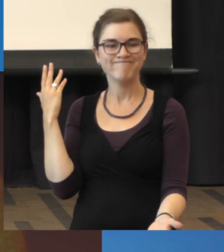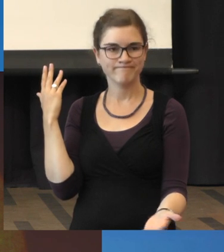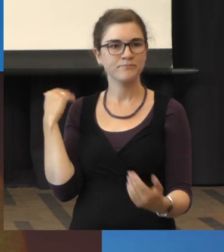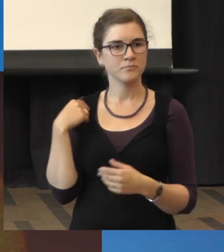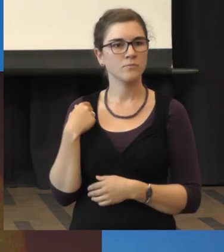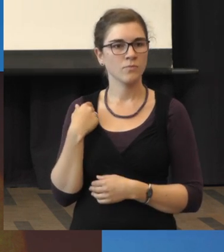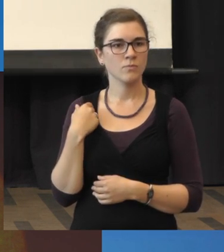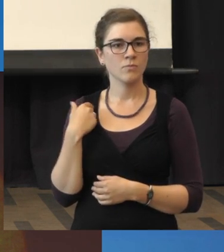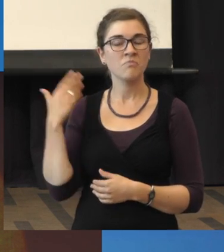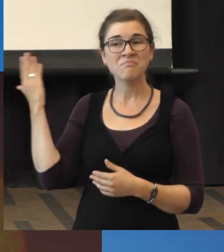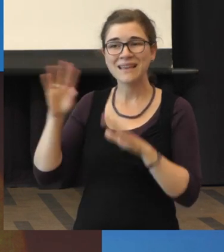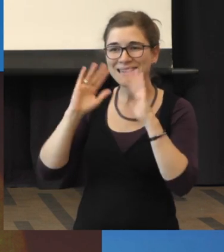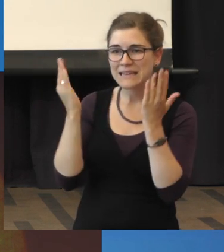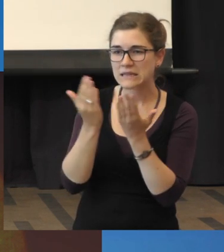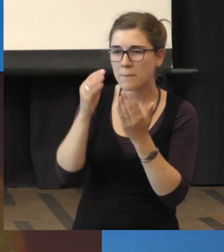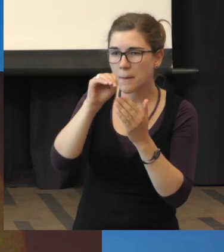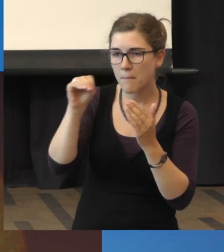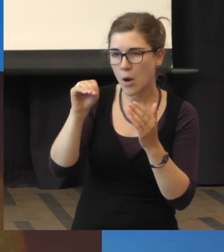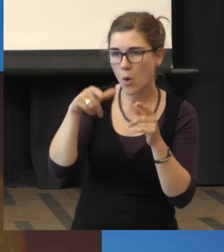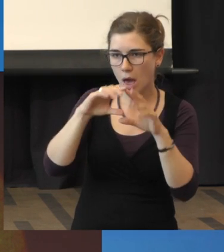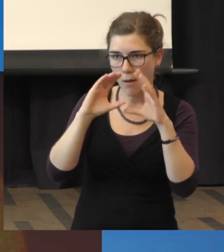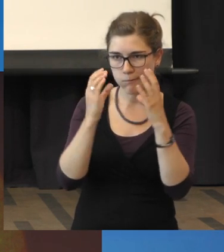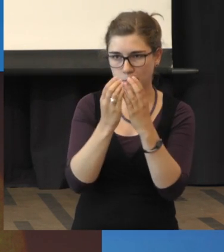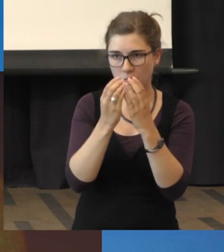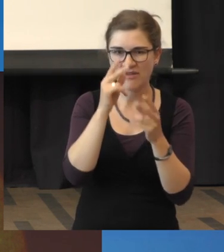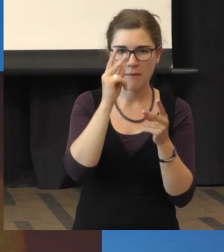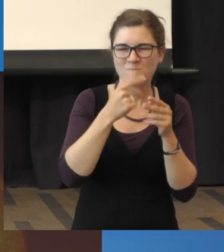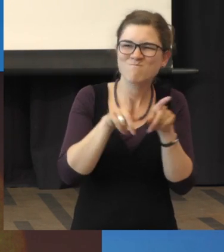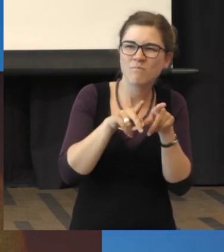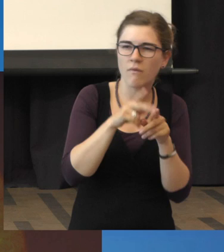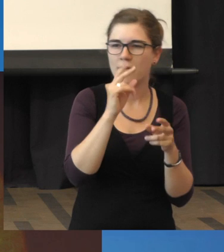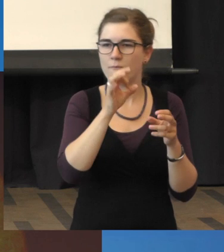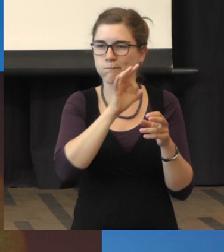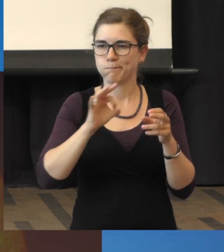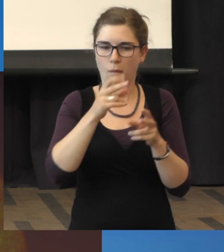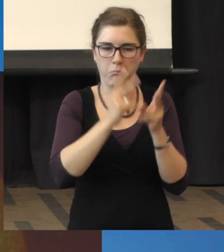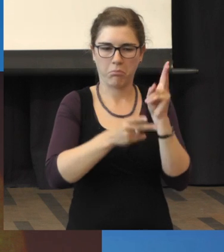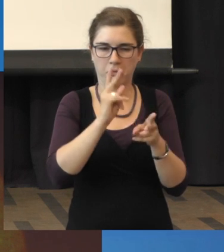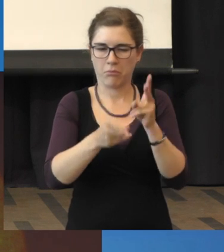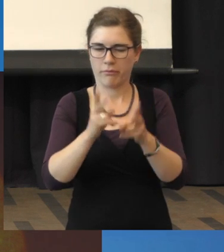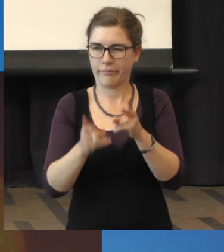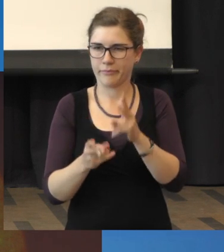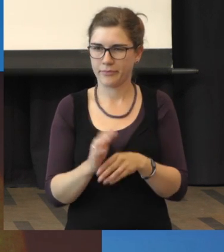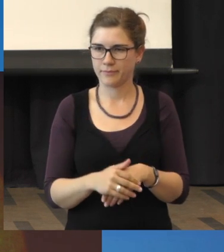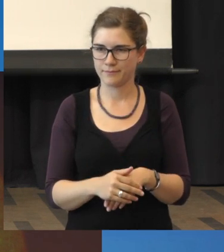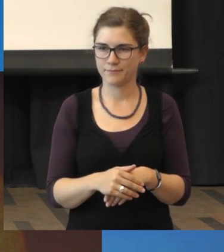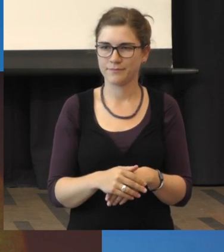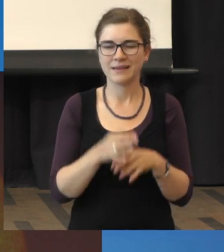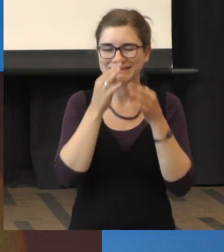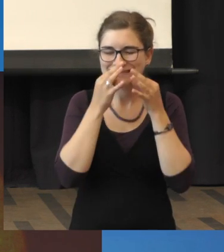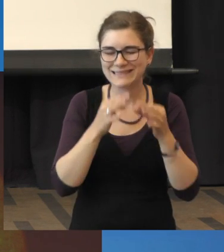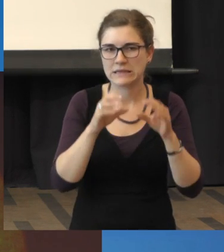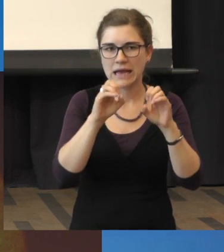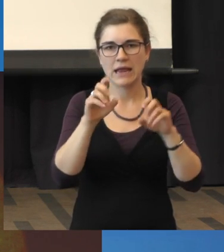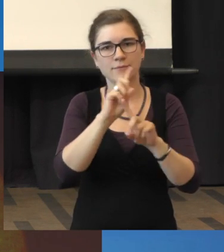also hier in der gesamten Makula hier diese Ablagerungen, diese Flecken, auf ich jetzt hier im Detail nicht alle